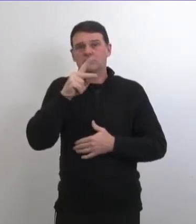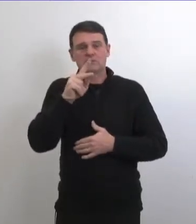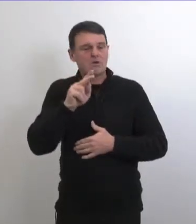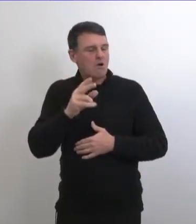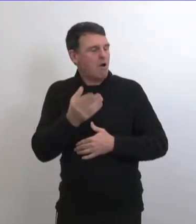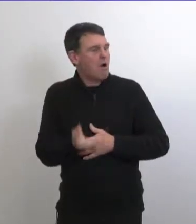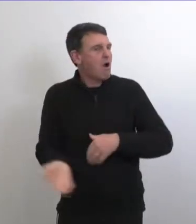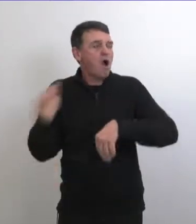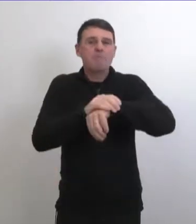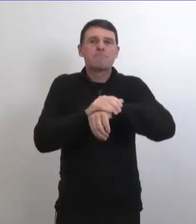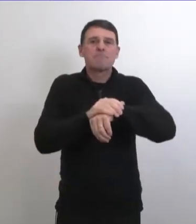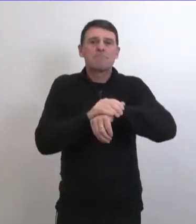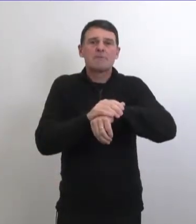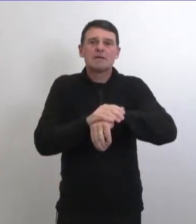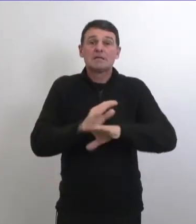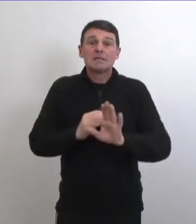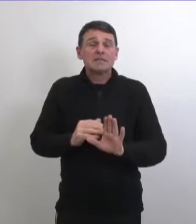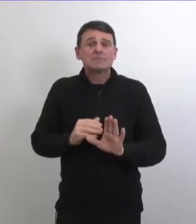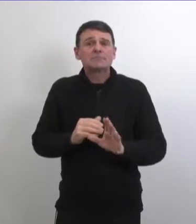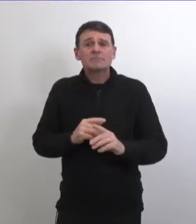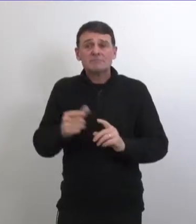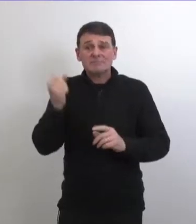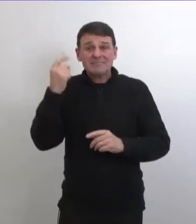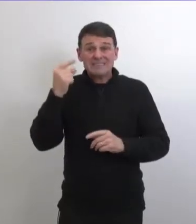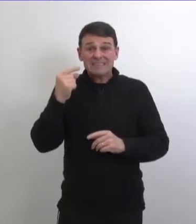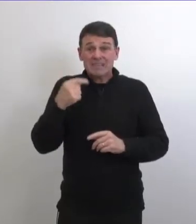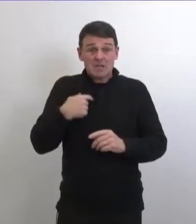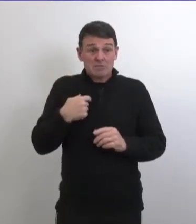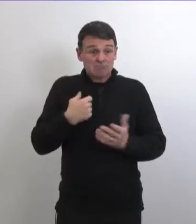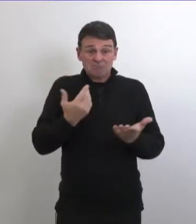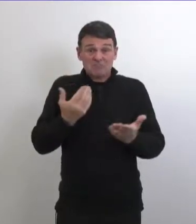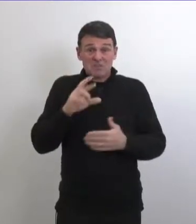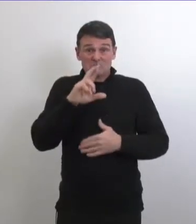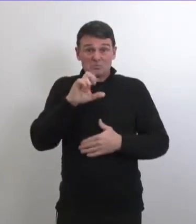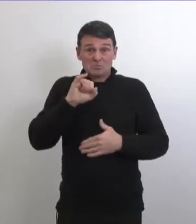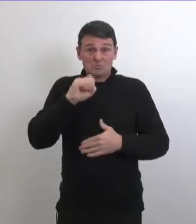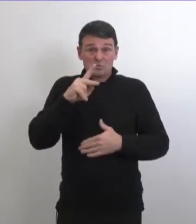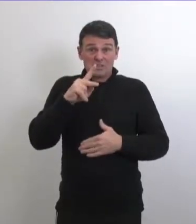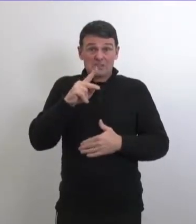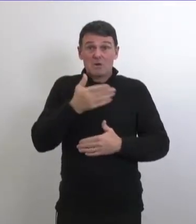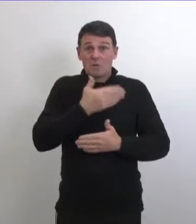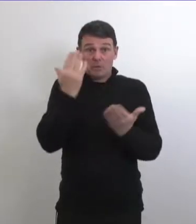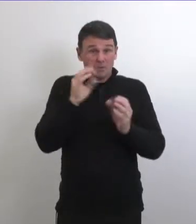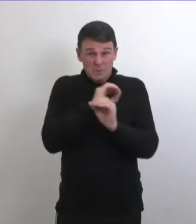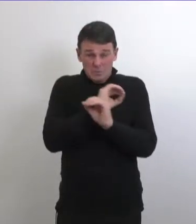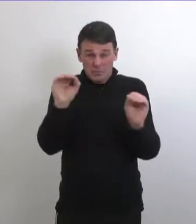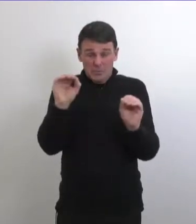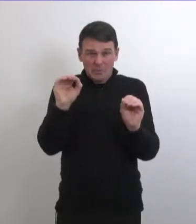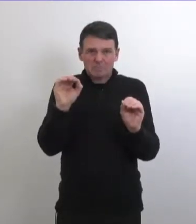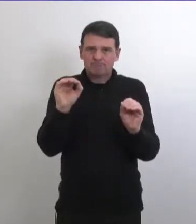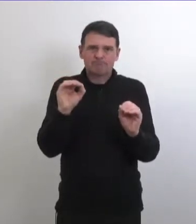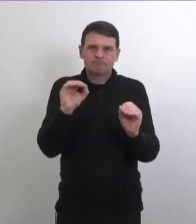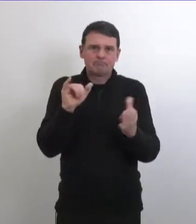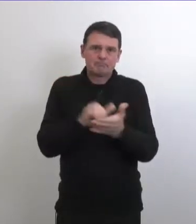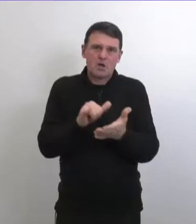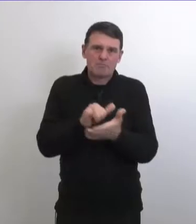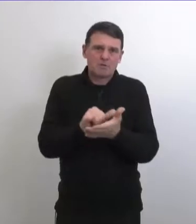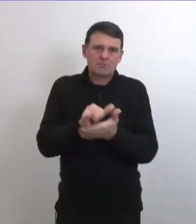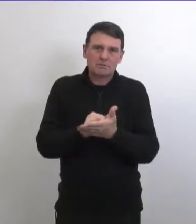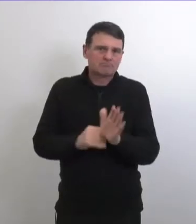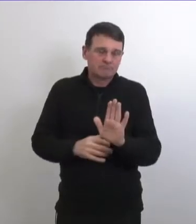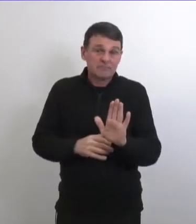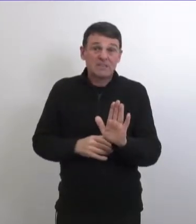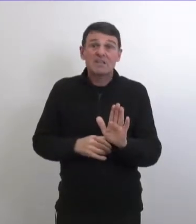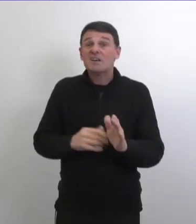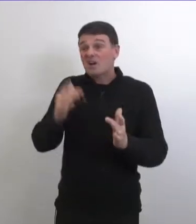individus alors plus vous avez des interactions avec d'autres individus plus le risque augmente il n'y a aucun moyen d'avoir un risque nul donc